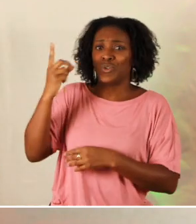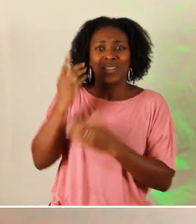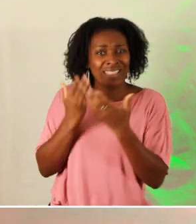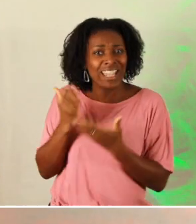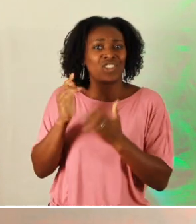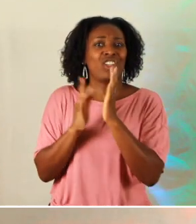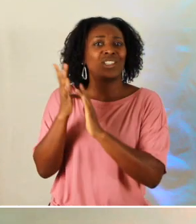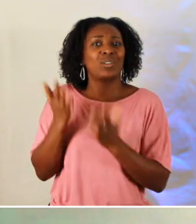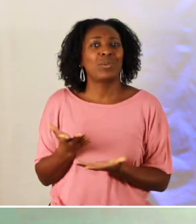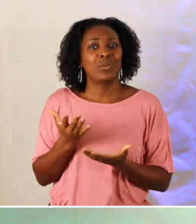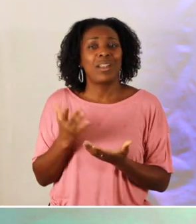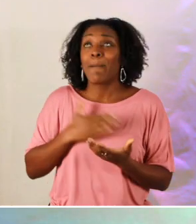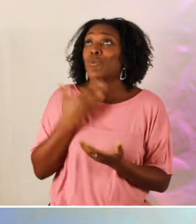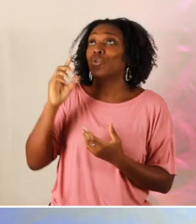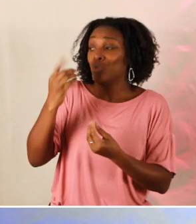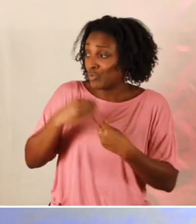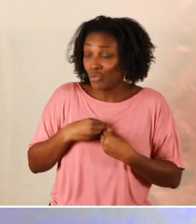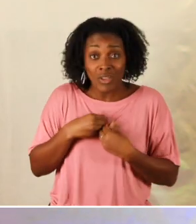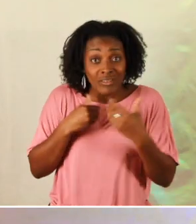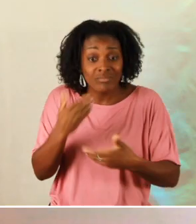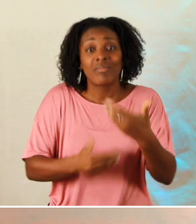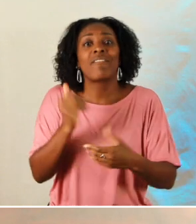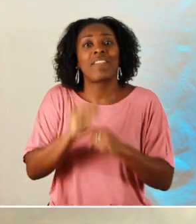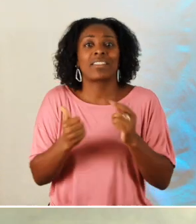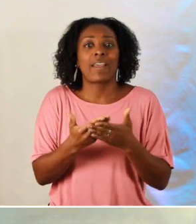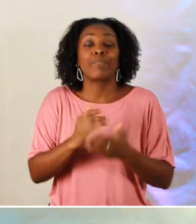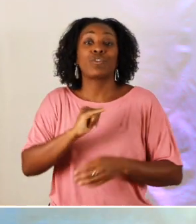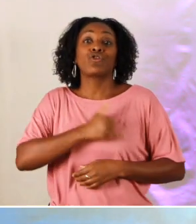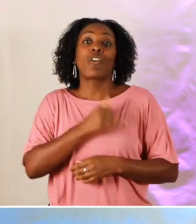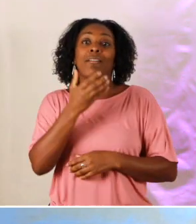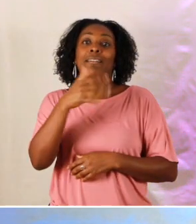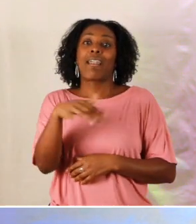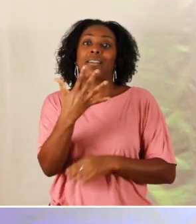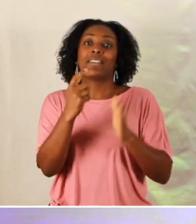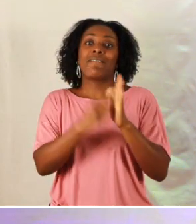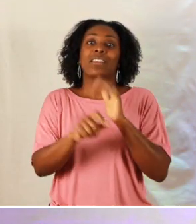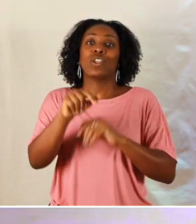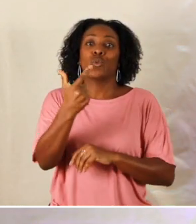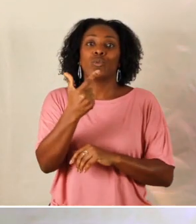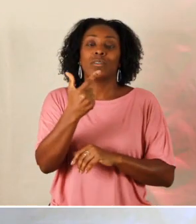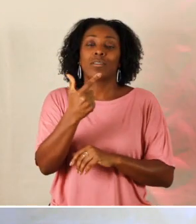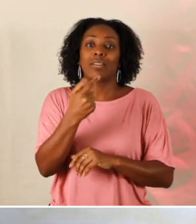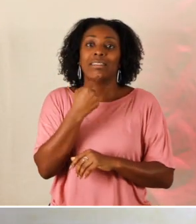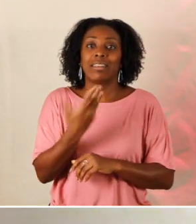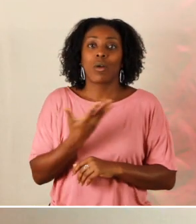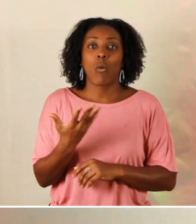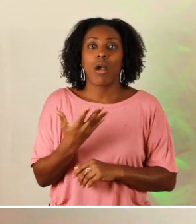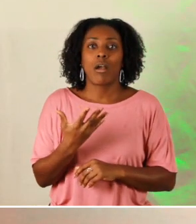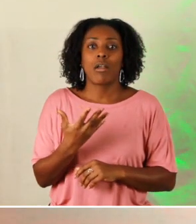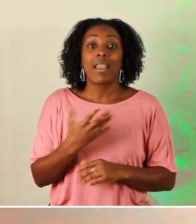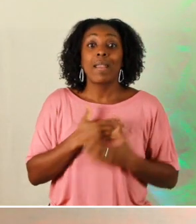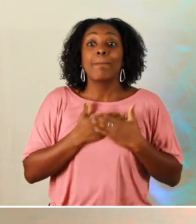l'amour de Dieu nous pousse à aller dans ce sens là Jean 15 12 c'est ici mon commandement aimez vous les uns les autres